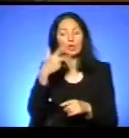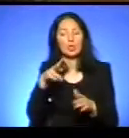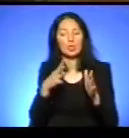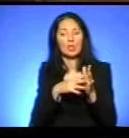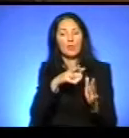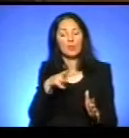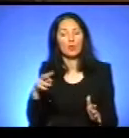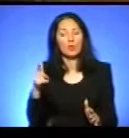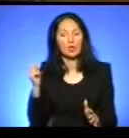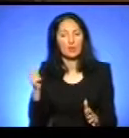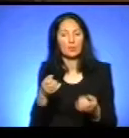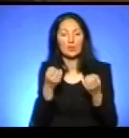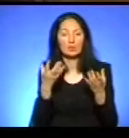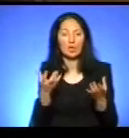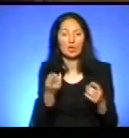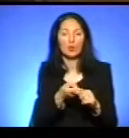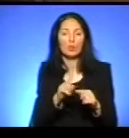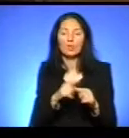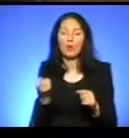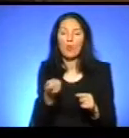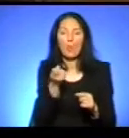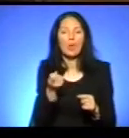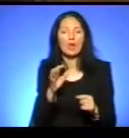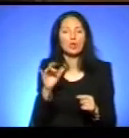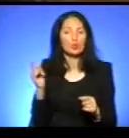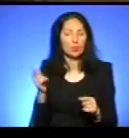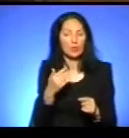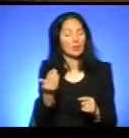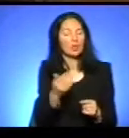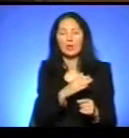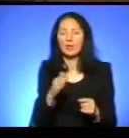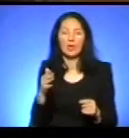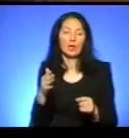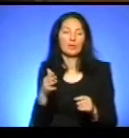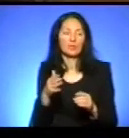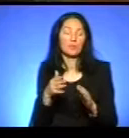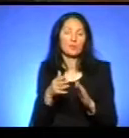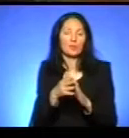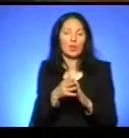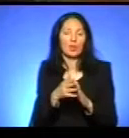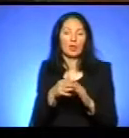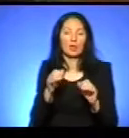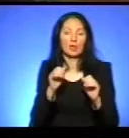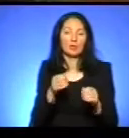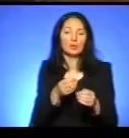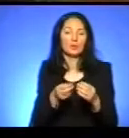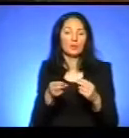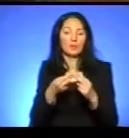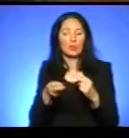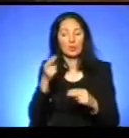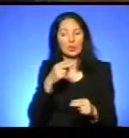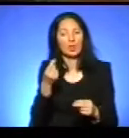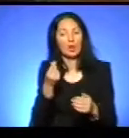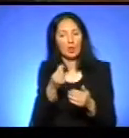мільйонів гривень. Звичайно, це мала сума і вона не покриває, тому що право на пільговий приїзд в нас мають